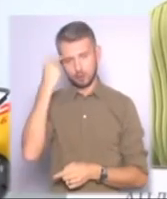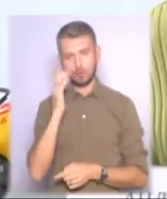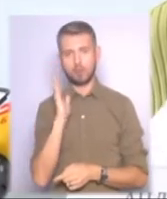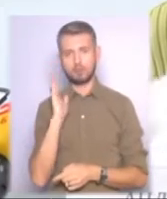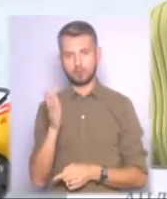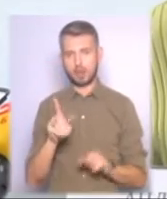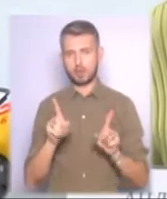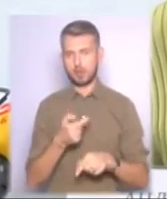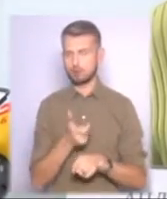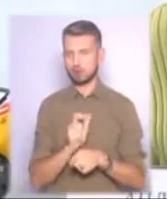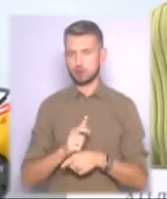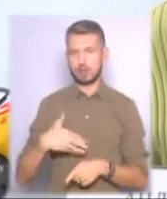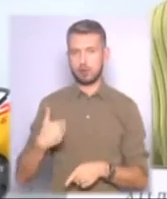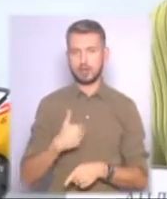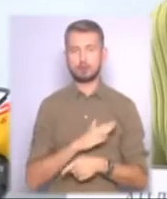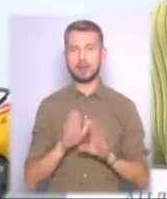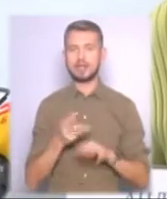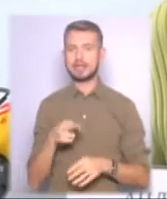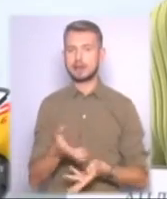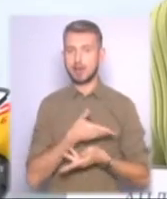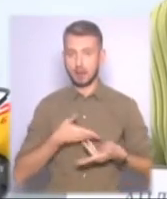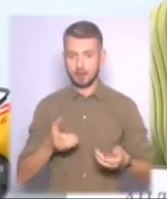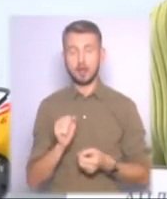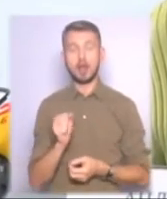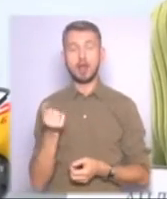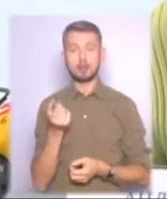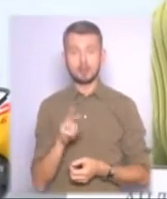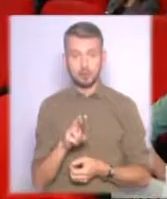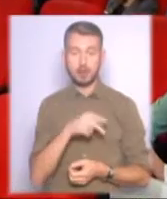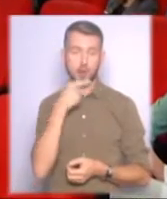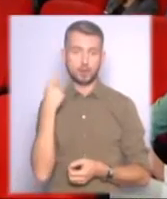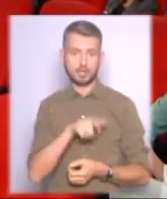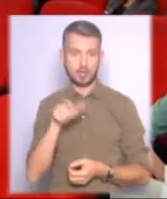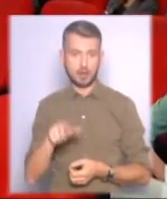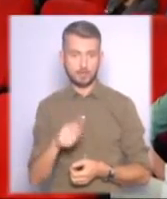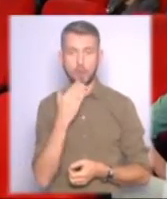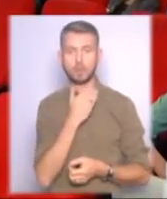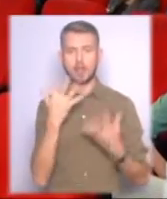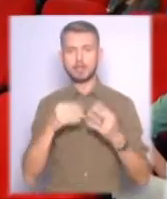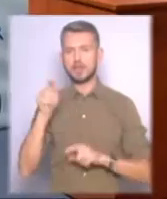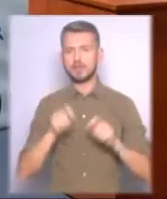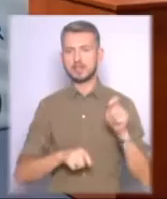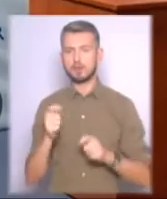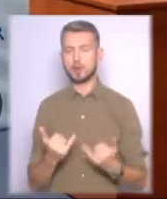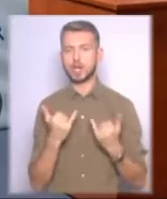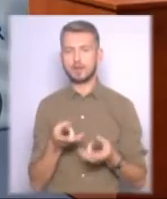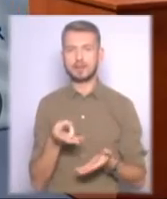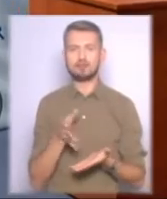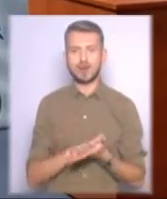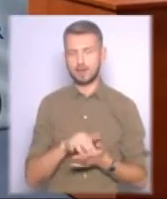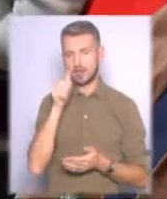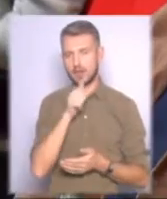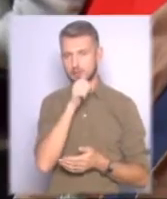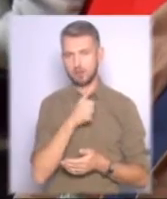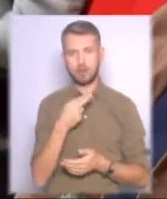теж дуже корисною не тільки для нас, а й росіян. Останній день фестивалю наразі залишається таємницею для